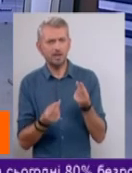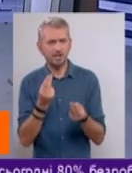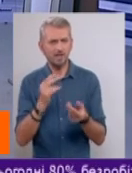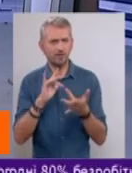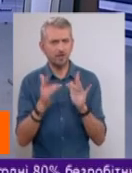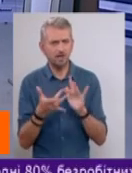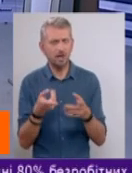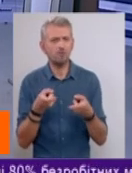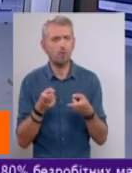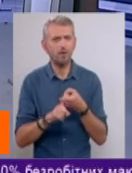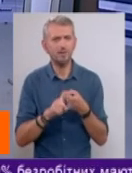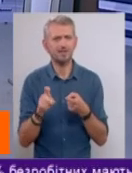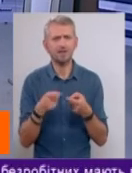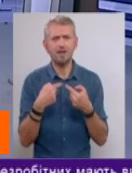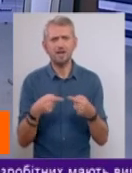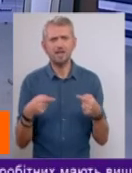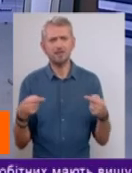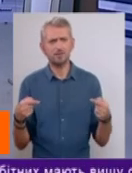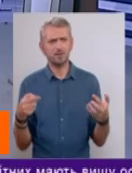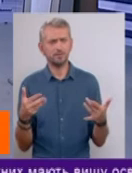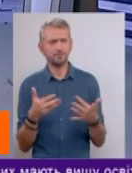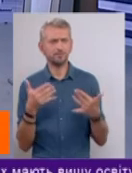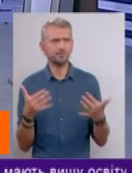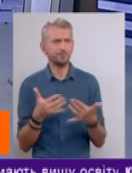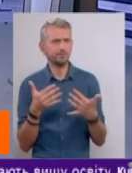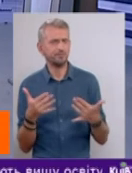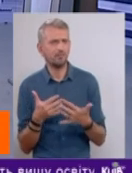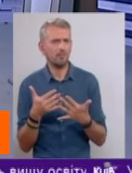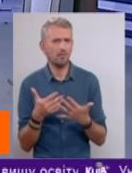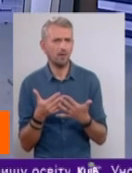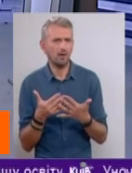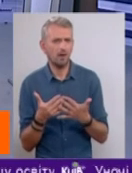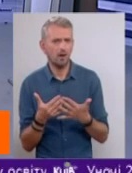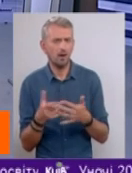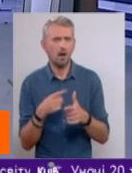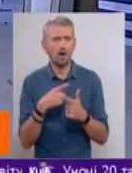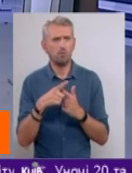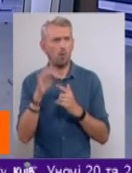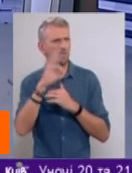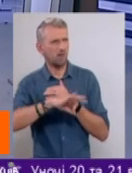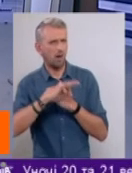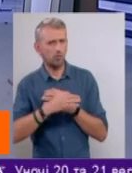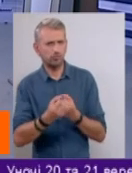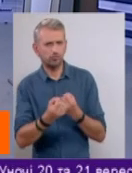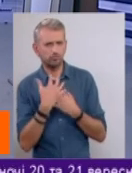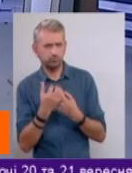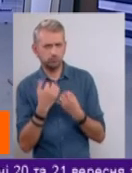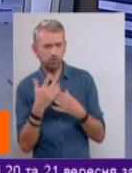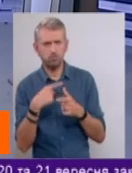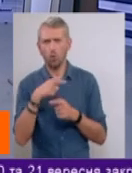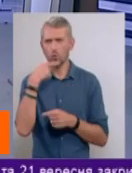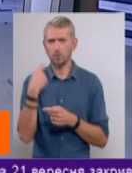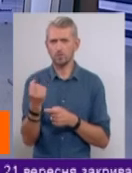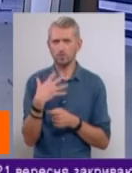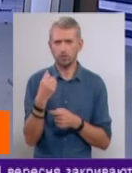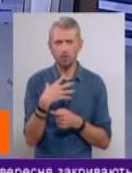інтернеті, пов'язані з різними там... Ну вони приходять до нас або з Заходу, або з Росії. От зараз з'являється ця